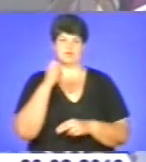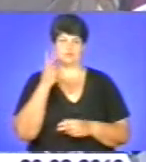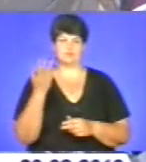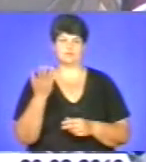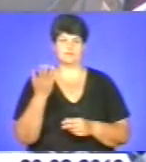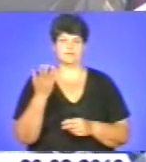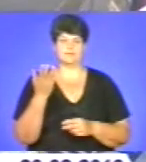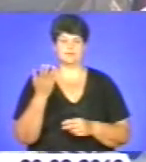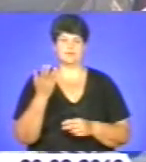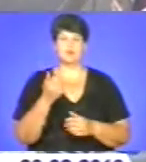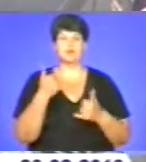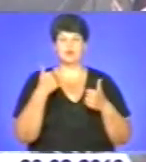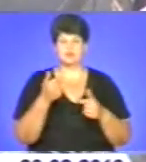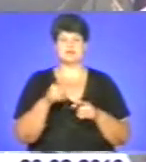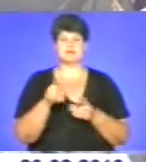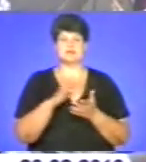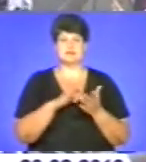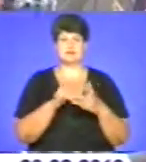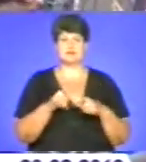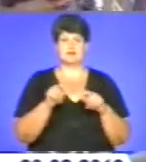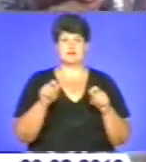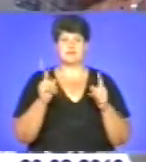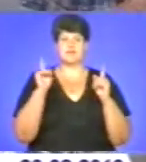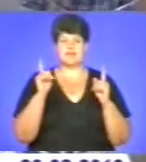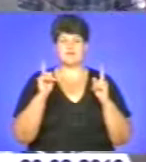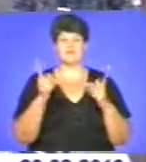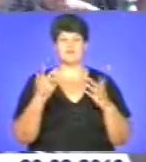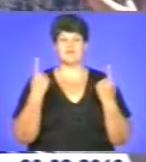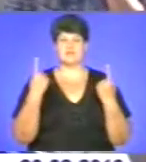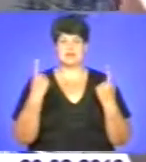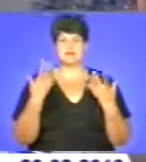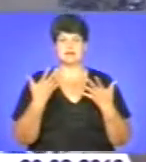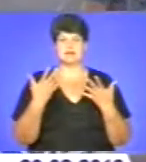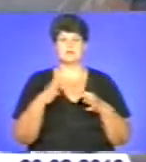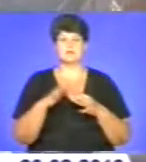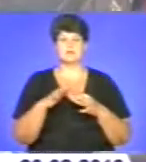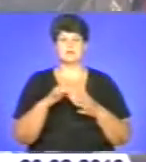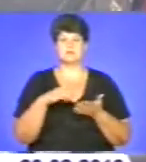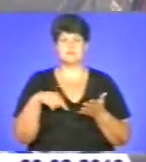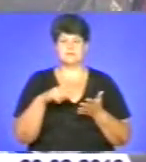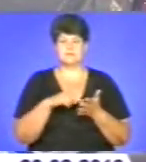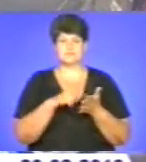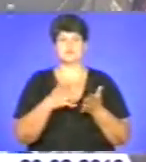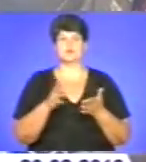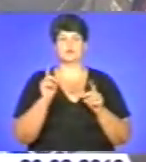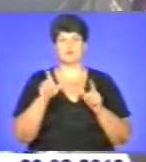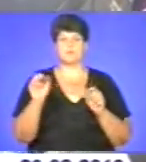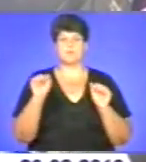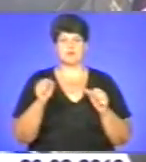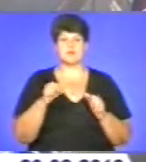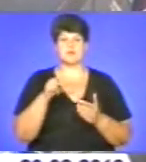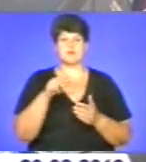Добре, щоб такі центри відкривалися навіть в великих таких крупних населених пунктах, щоб люди могли піти там,